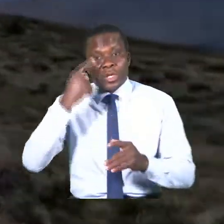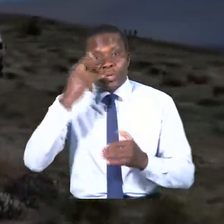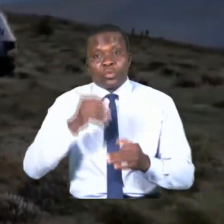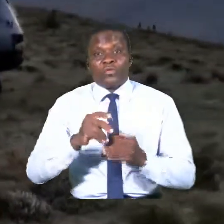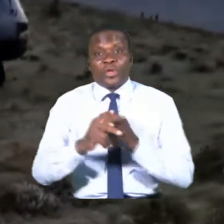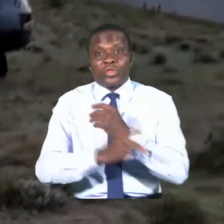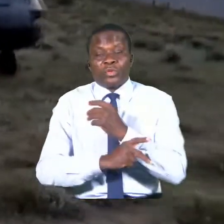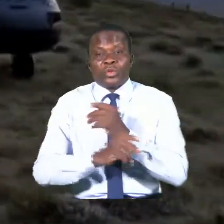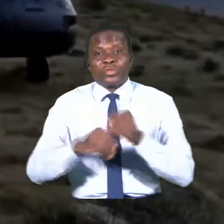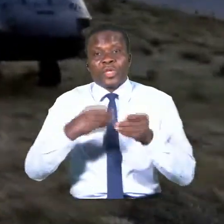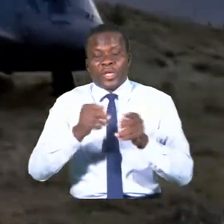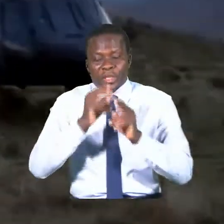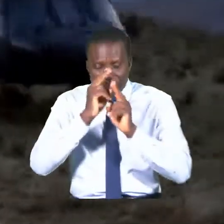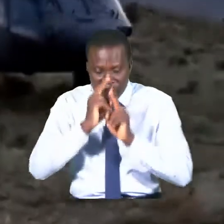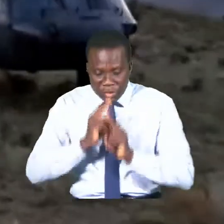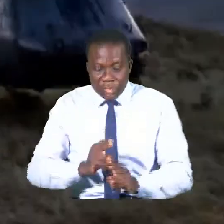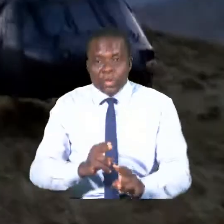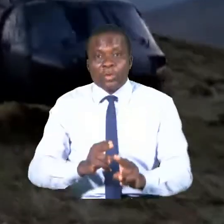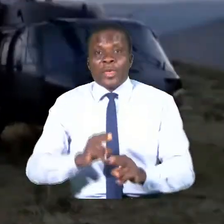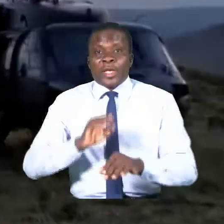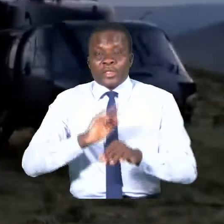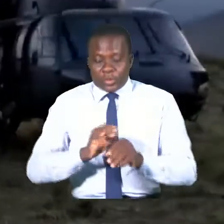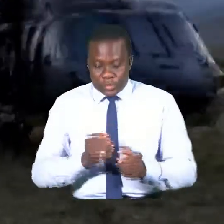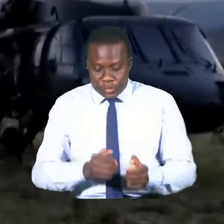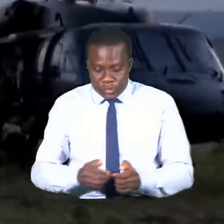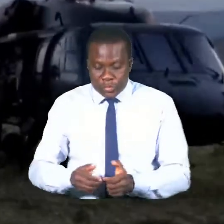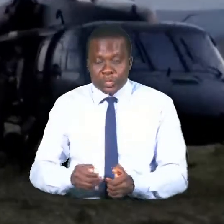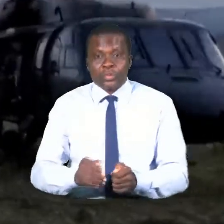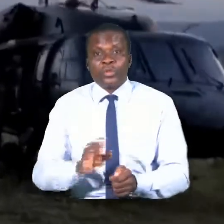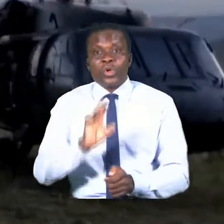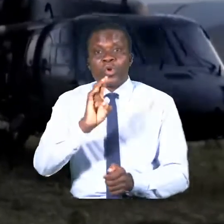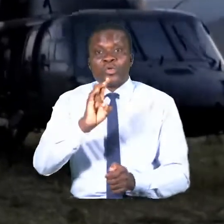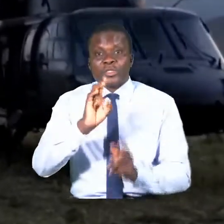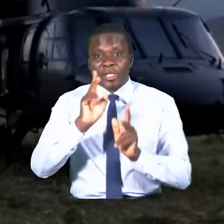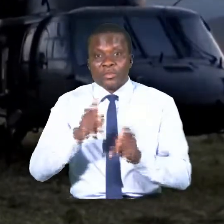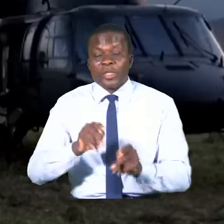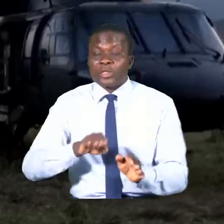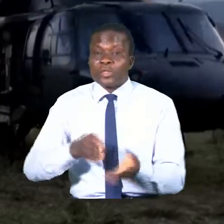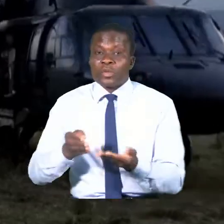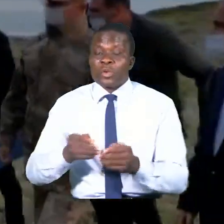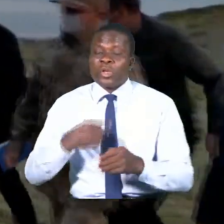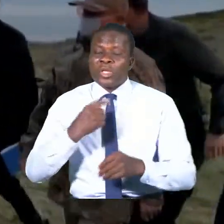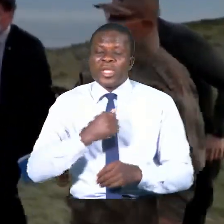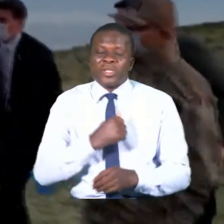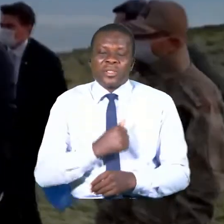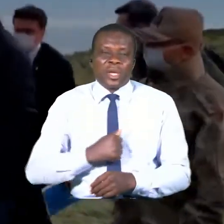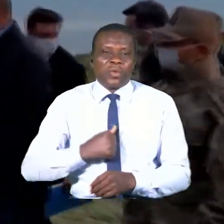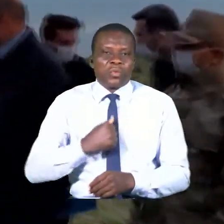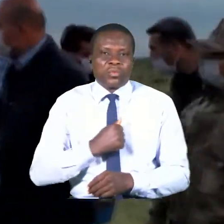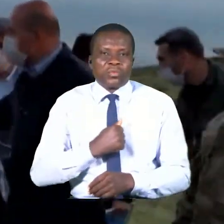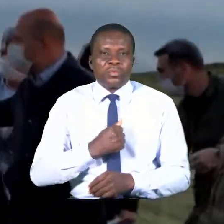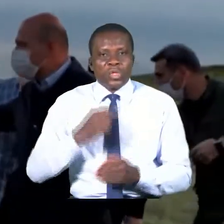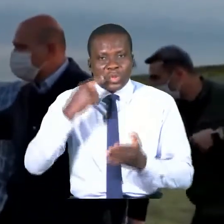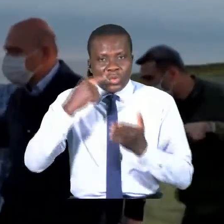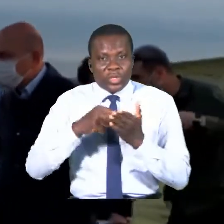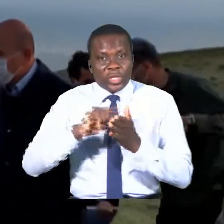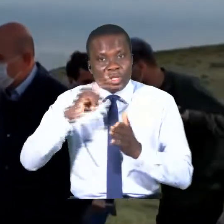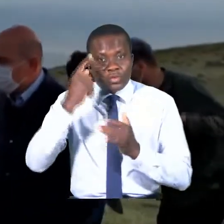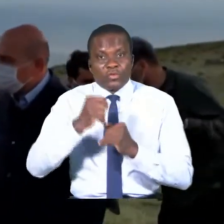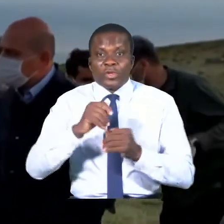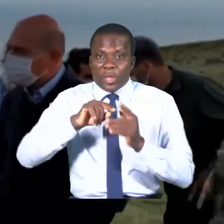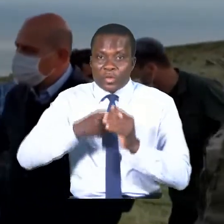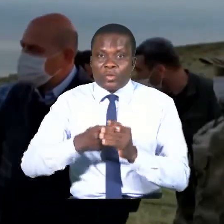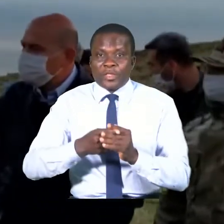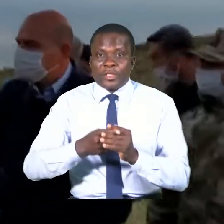a rendu hommage sur Twitter aux sept héros et a dressé ses condoléances à leur famille. Une enquête du gouvernement est en